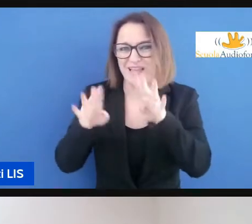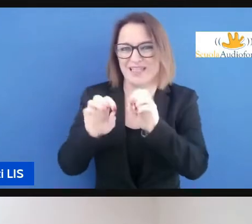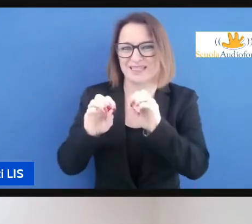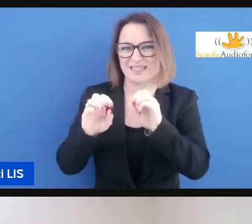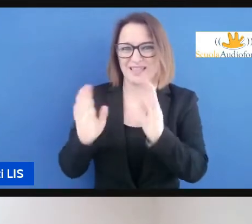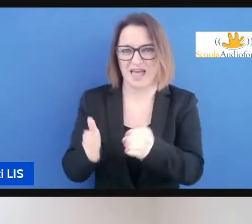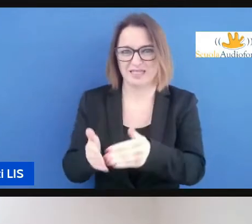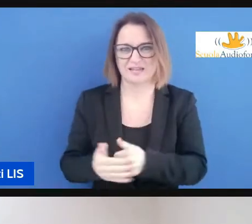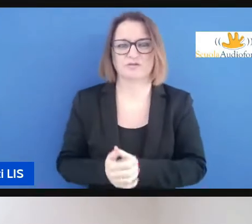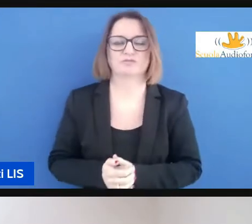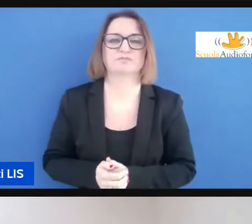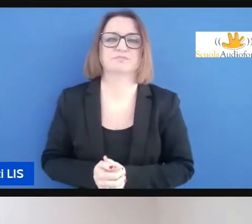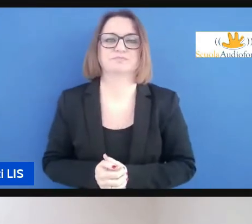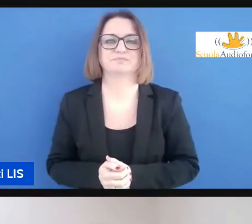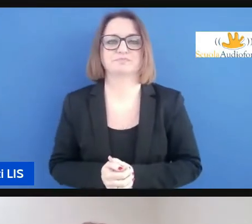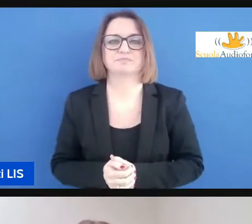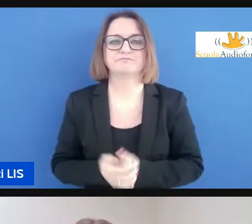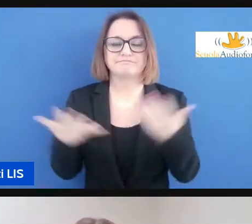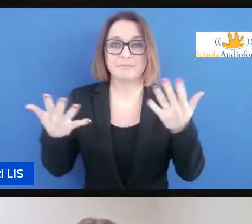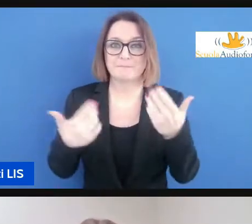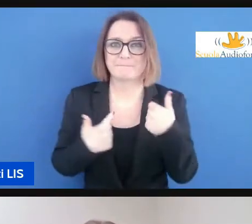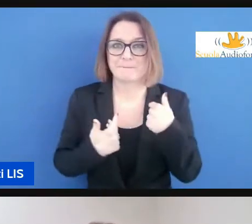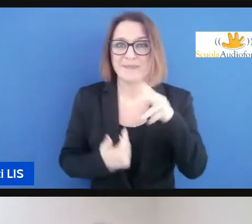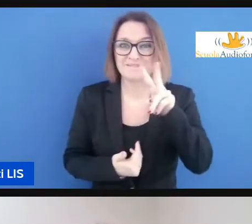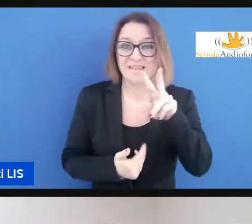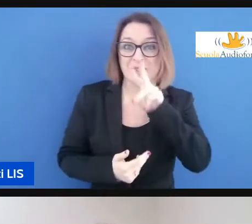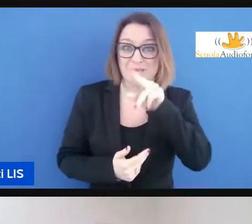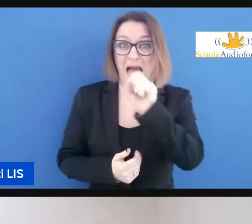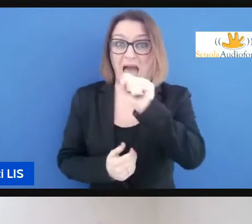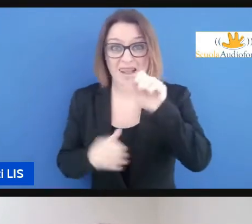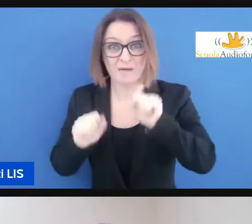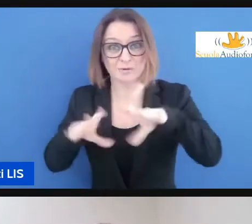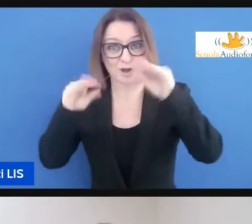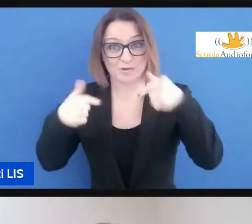direi ok cominciò io ok